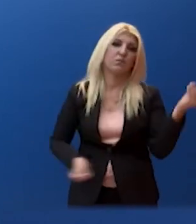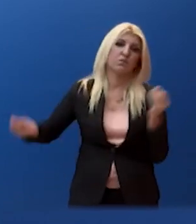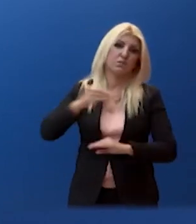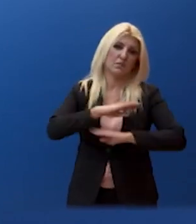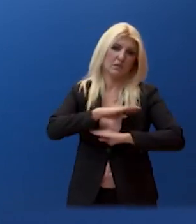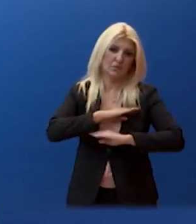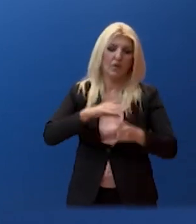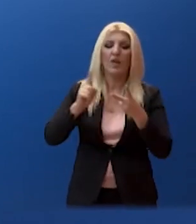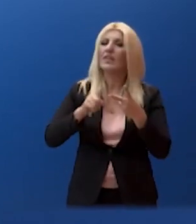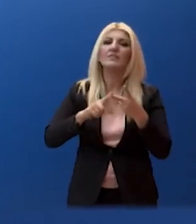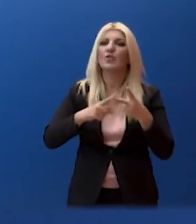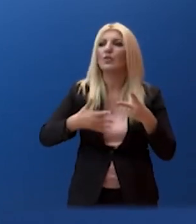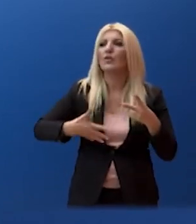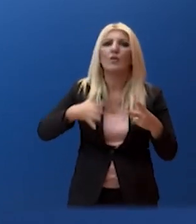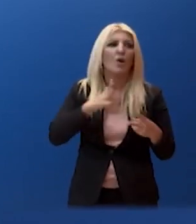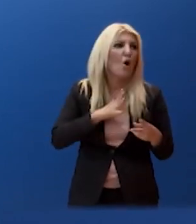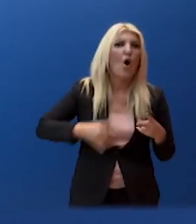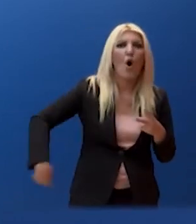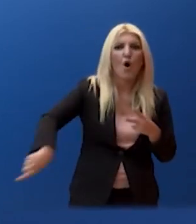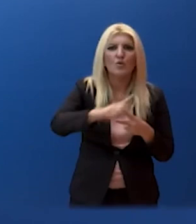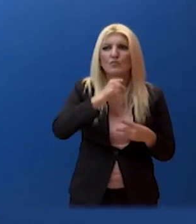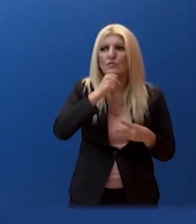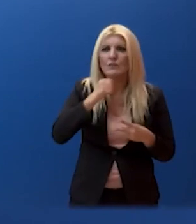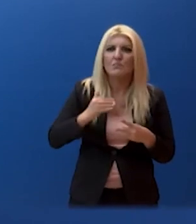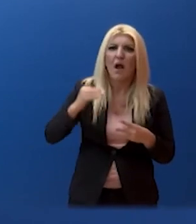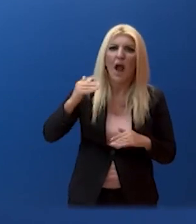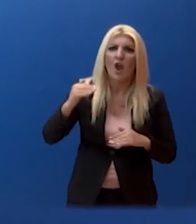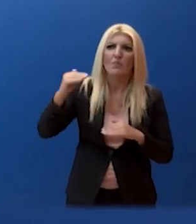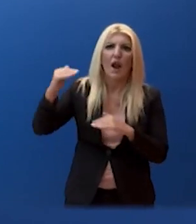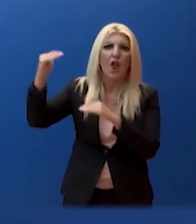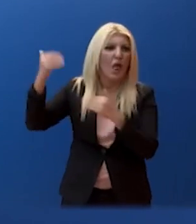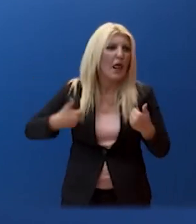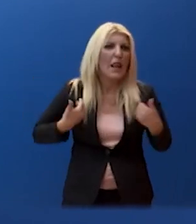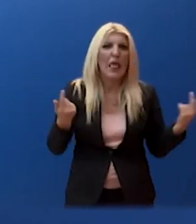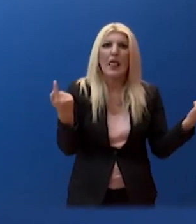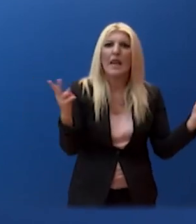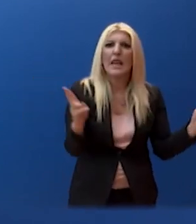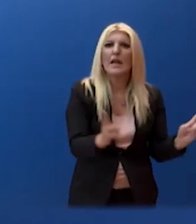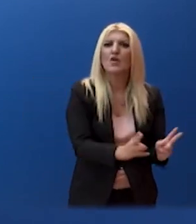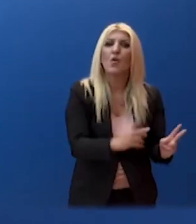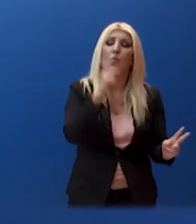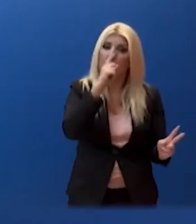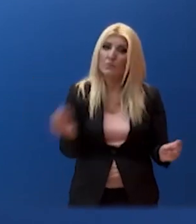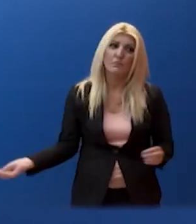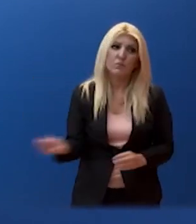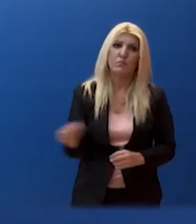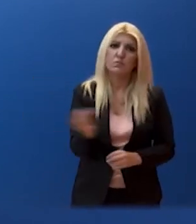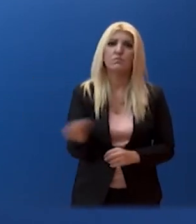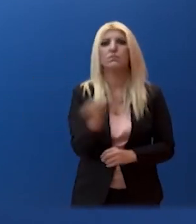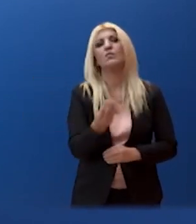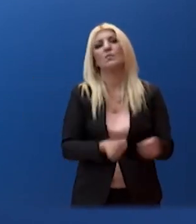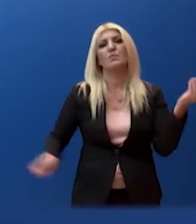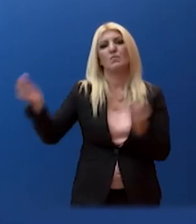άλλο είναι η γύρενση του πληθυσμού που επιβάλλει να έχουμε υπόψη μας τι πρέπει να κάνουμε προκειμένου να ενισχύουμε πάντα την αποτελετική δυνάμη της χώρας μας.